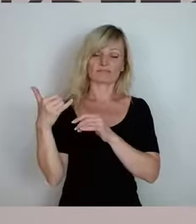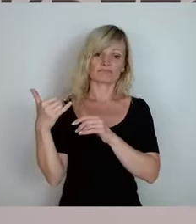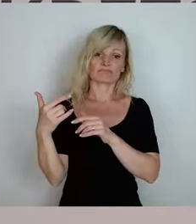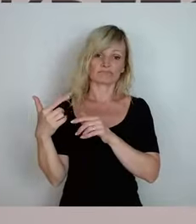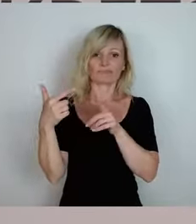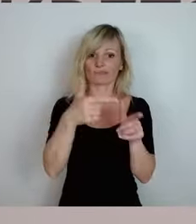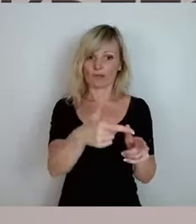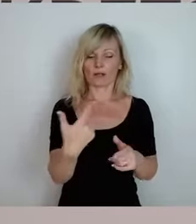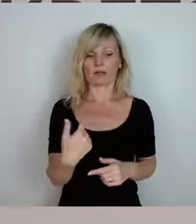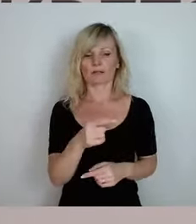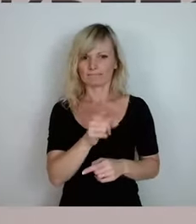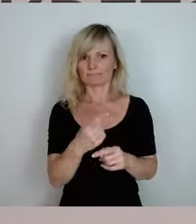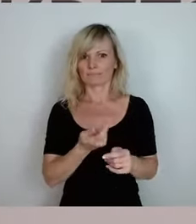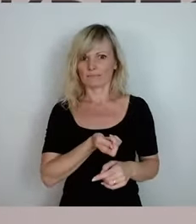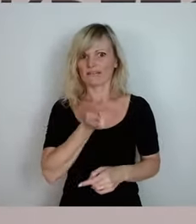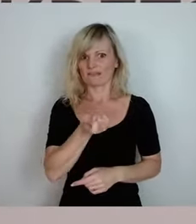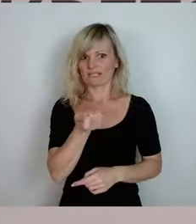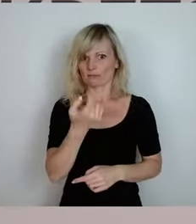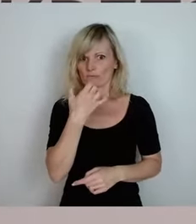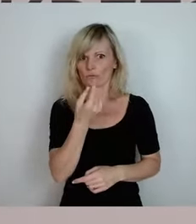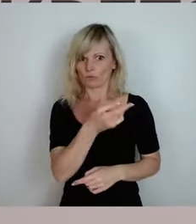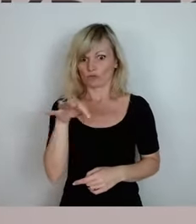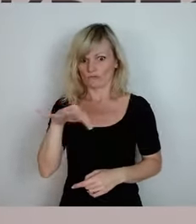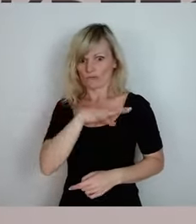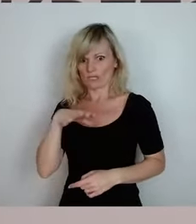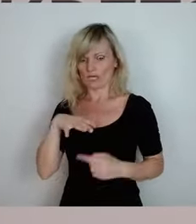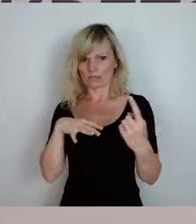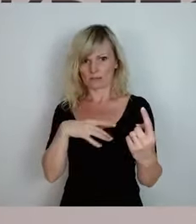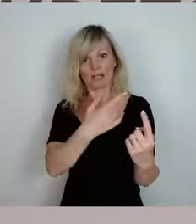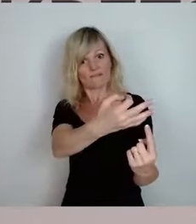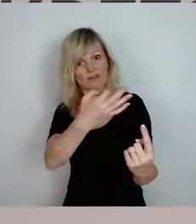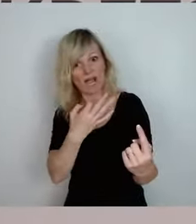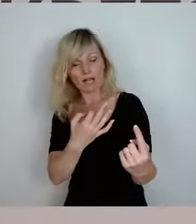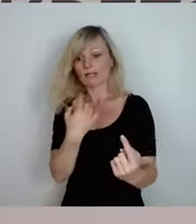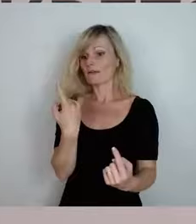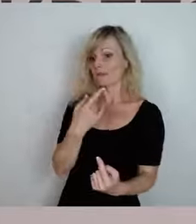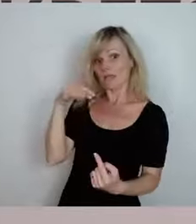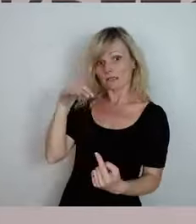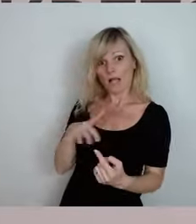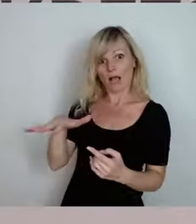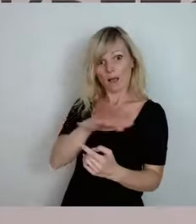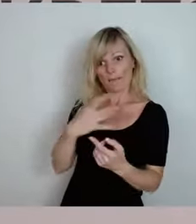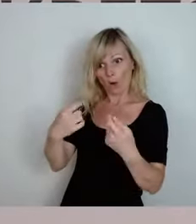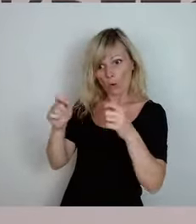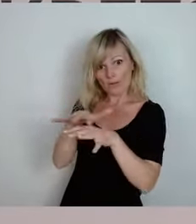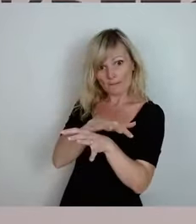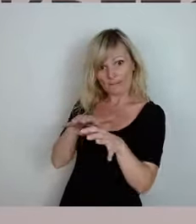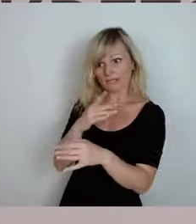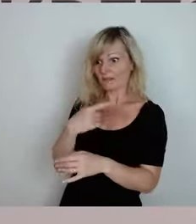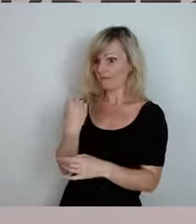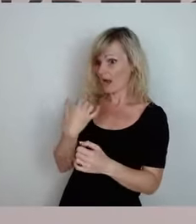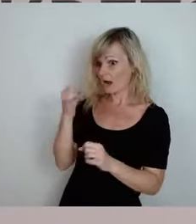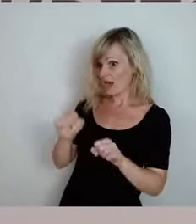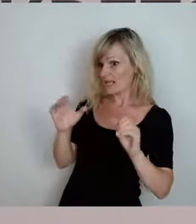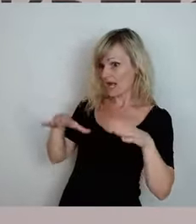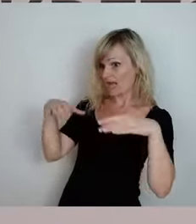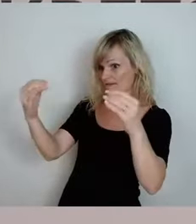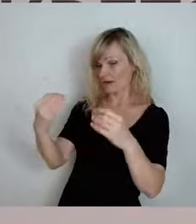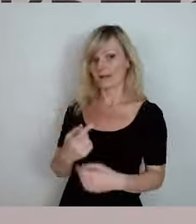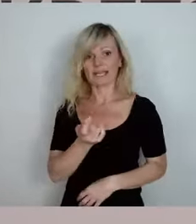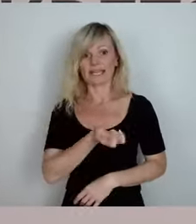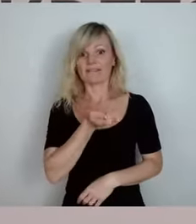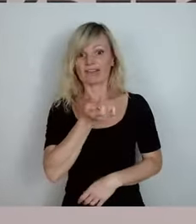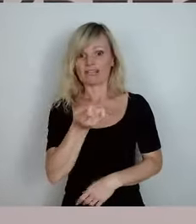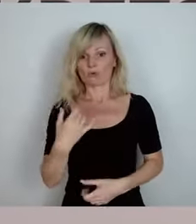ein Baugebiet, wo wir anfangen können? Ich habe hier, der Spruch heißt immer, der Investor hat den Spaten in der Hand.